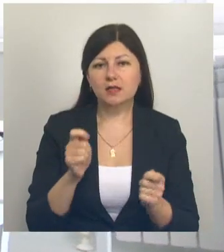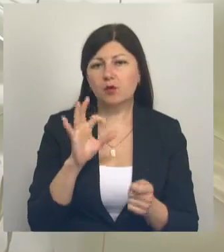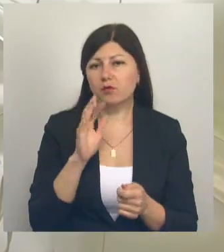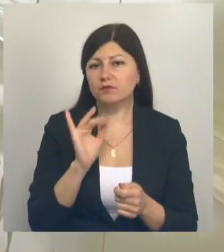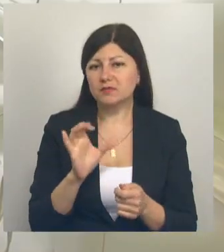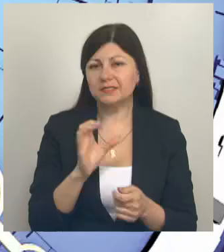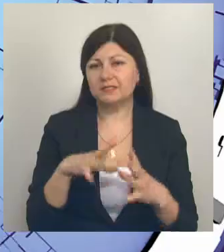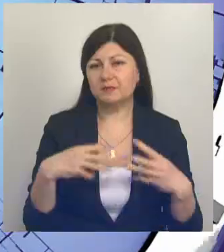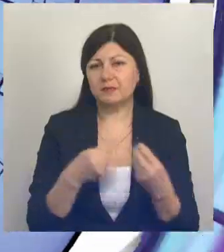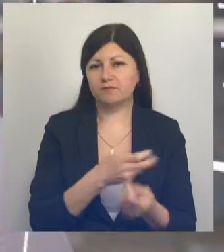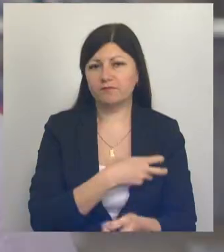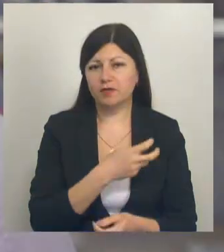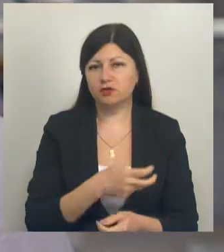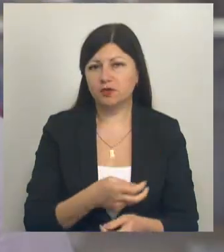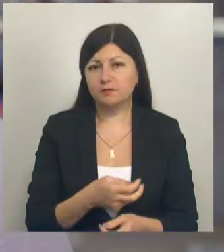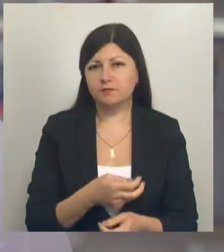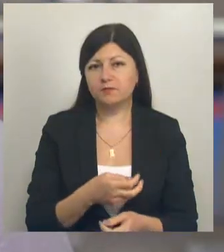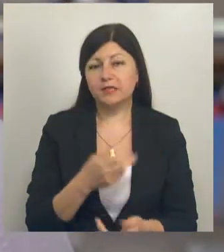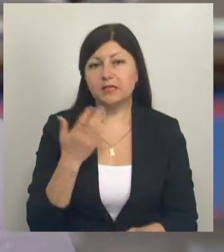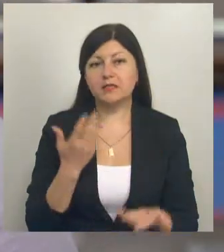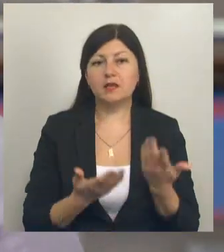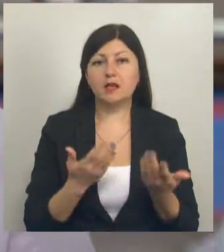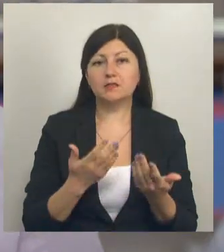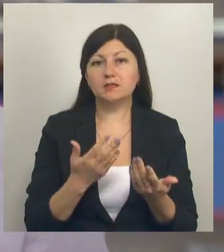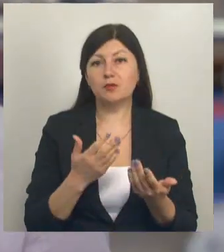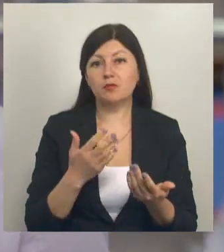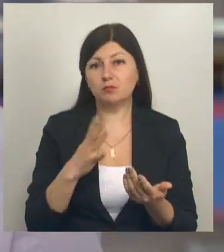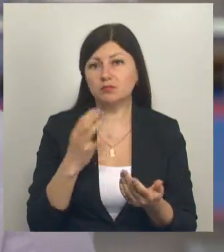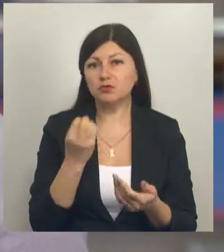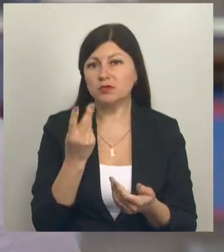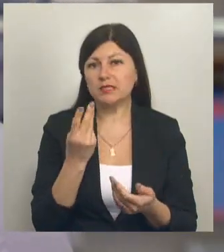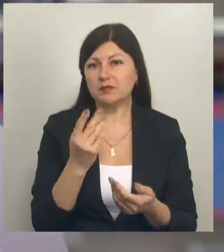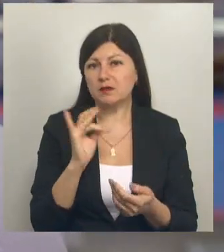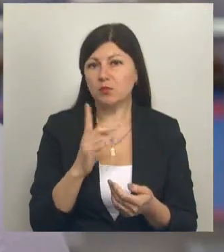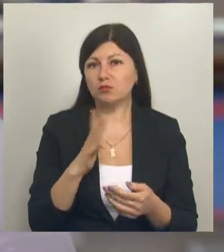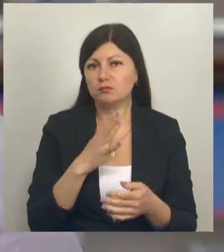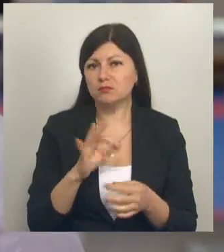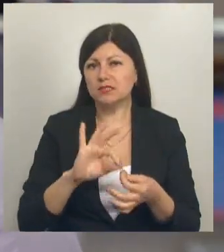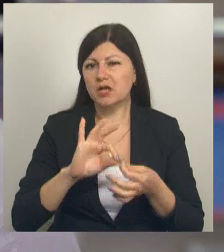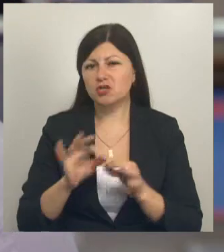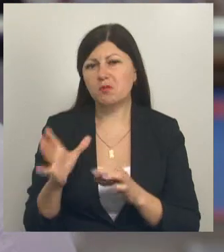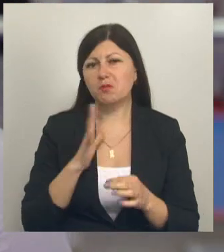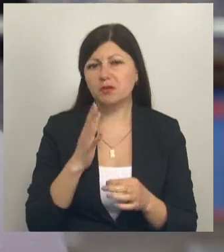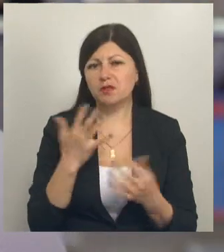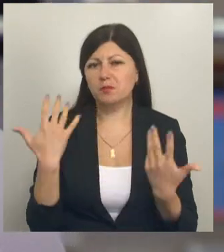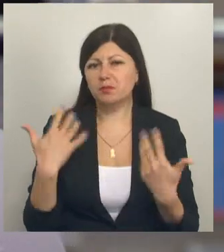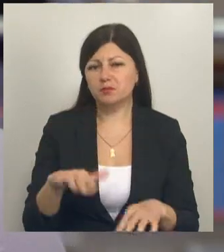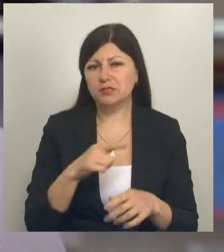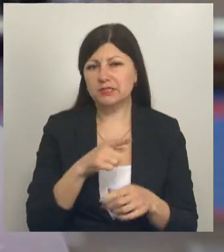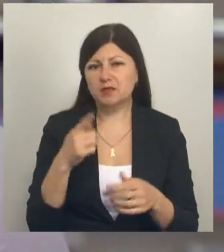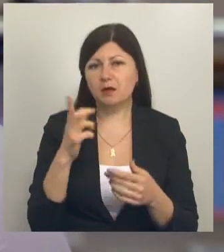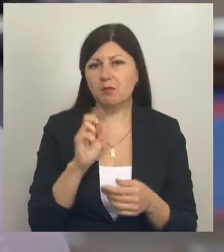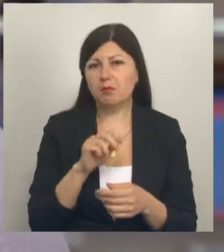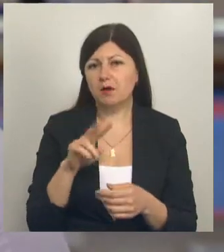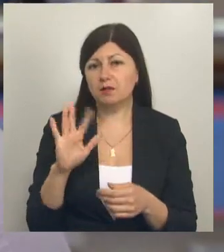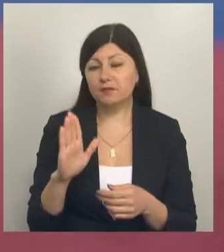врача? Третий бой был еще сложнее. Я уже пропустила несколько баллов. Я смогла на последних